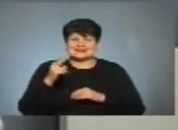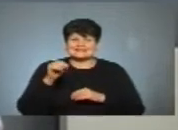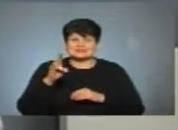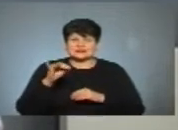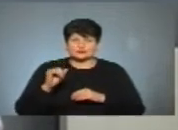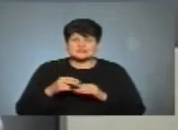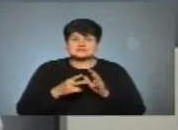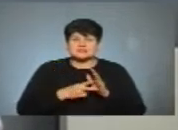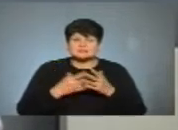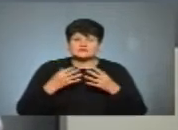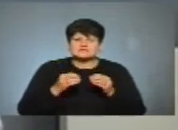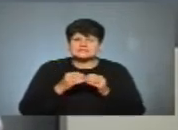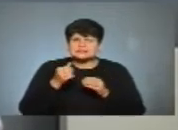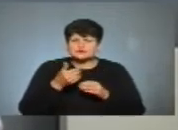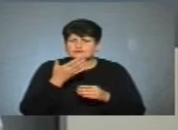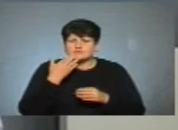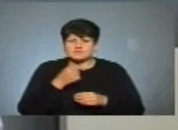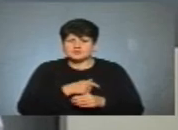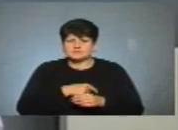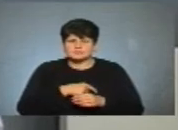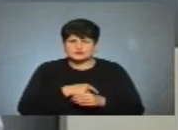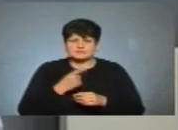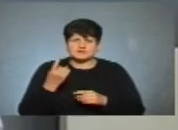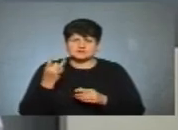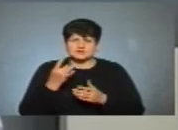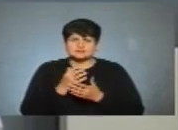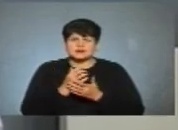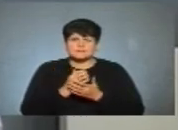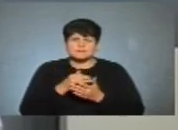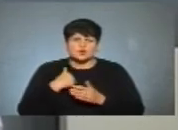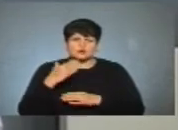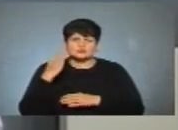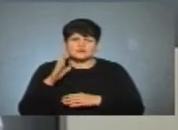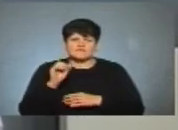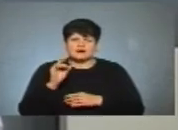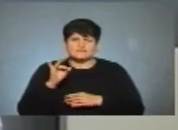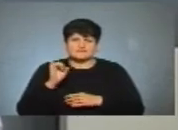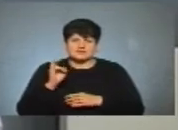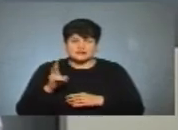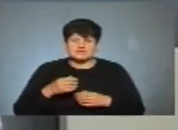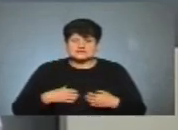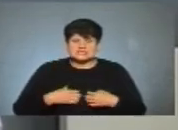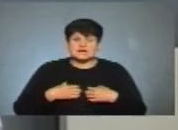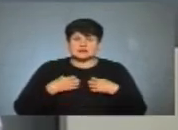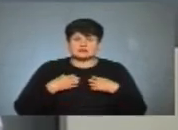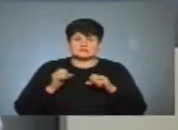10 років не маємо депутата. Перший проголосували за кандидата від свободи, пана Ваврика, який злякався,